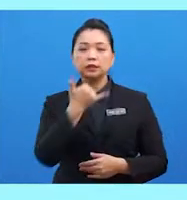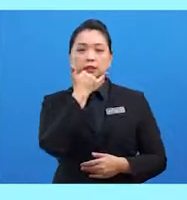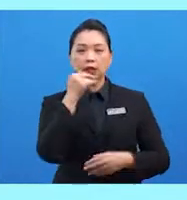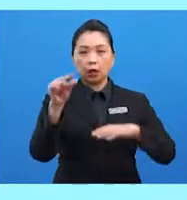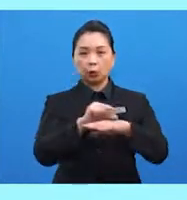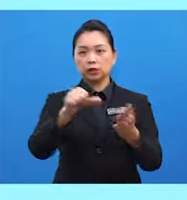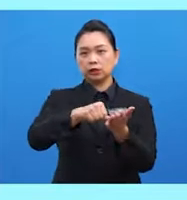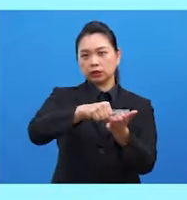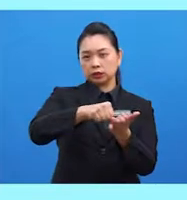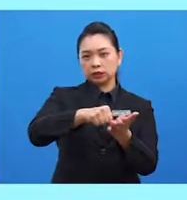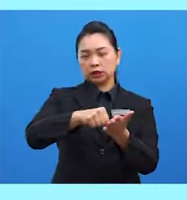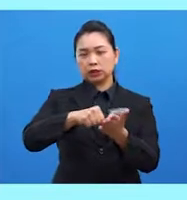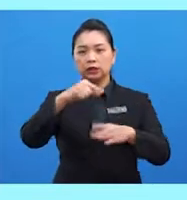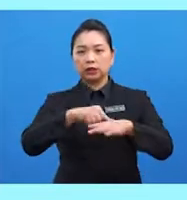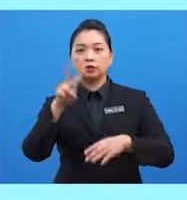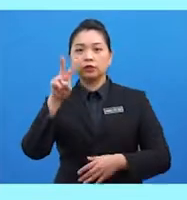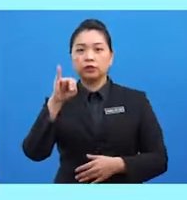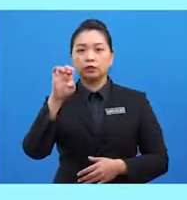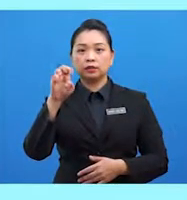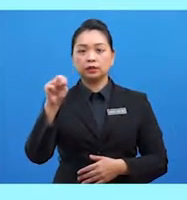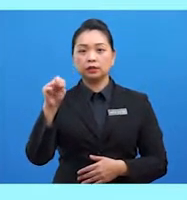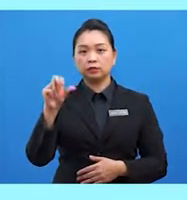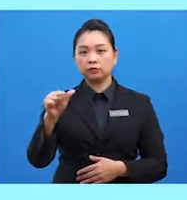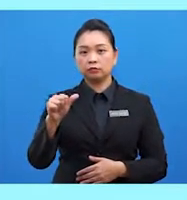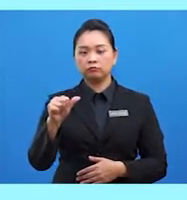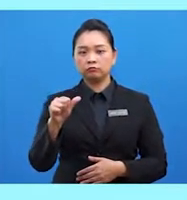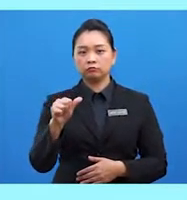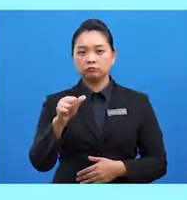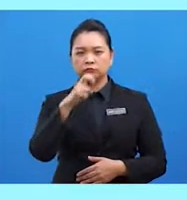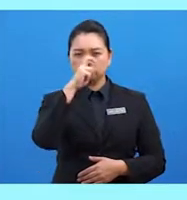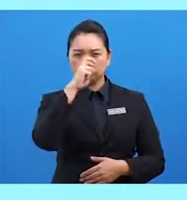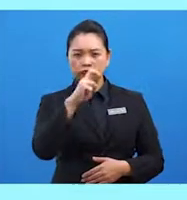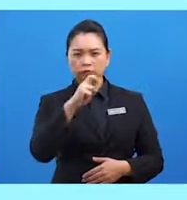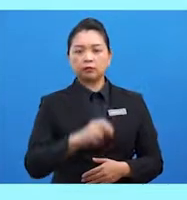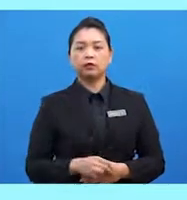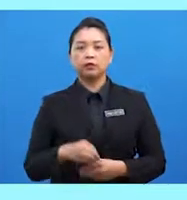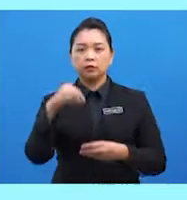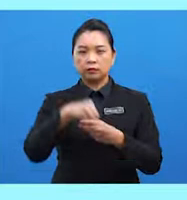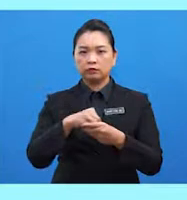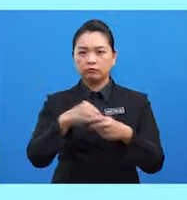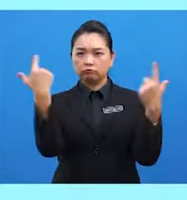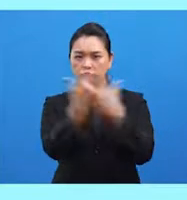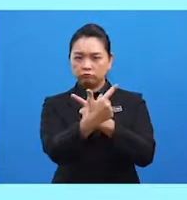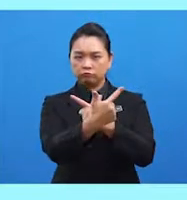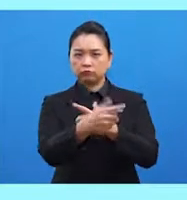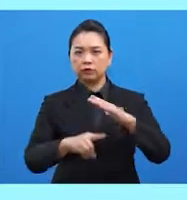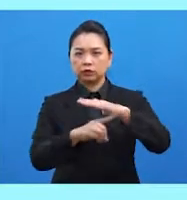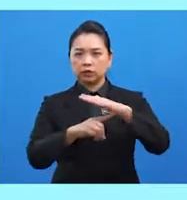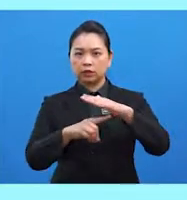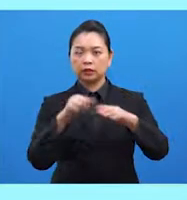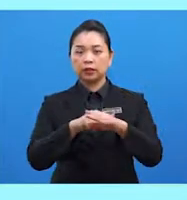pengedaran dadah di Vienna. Tegas dalam penentangan terhadap dasar apatid di Afrika Selatan